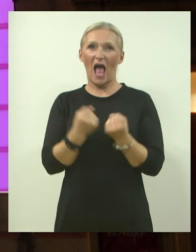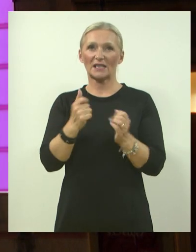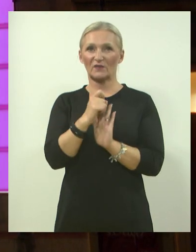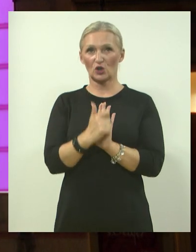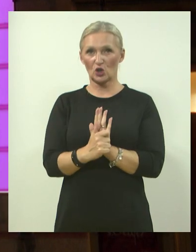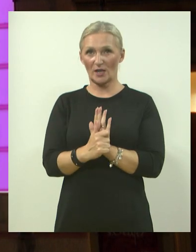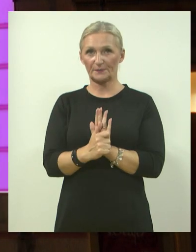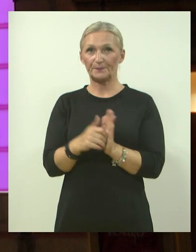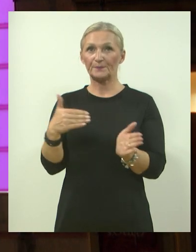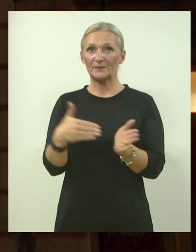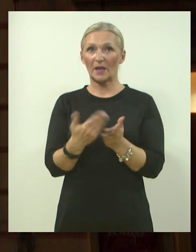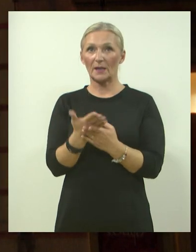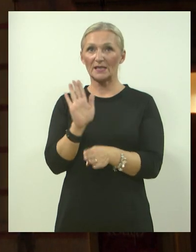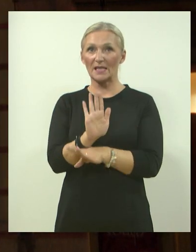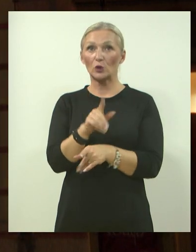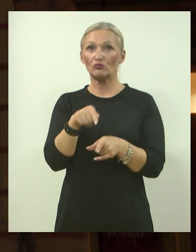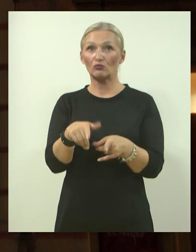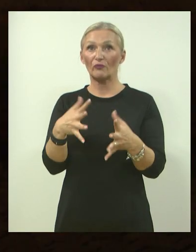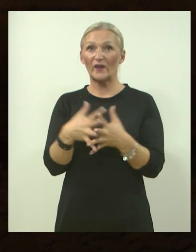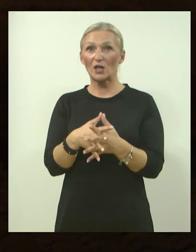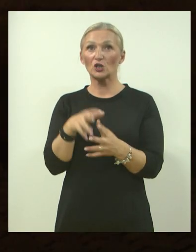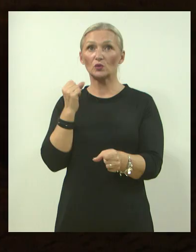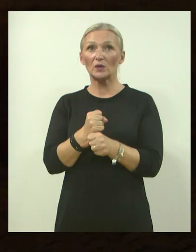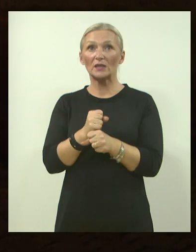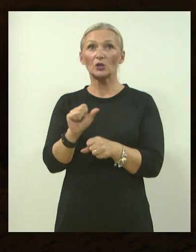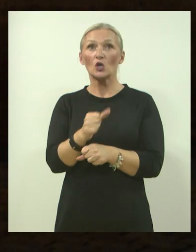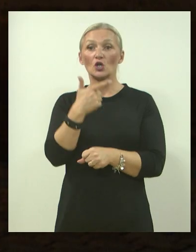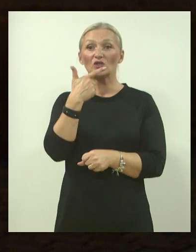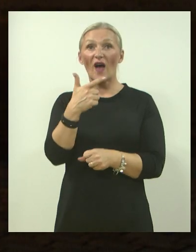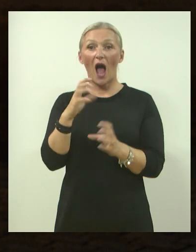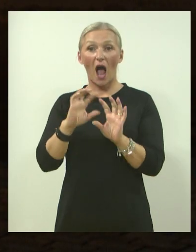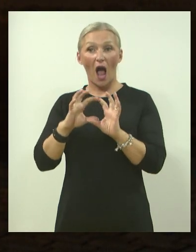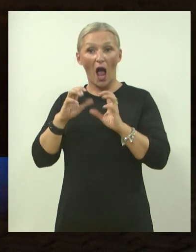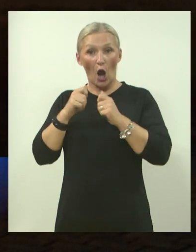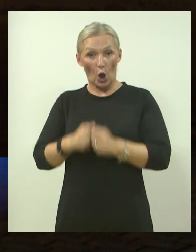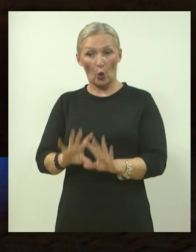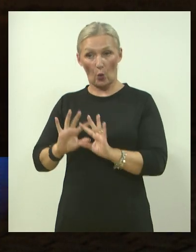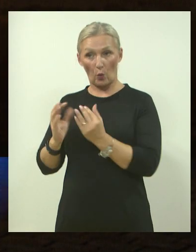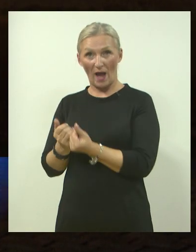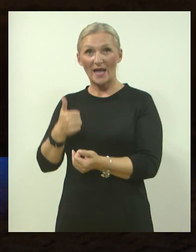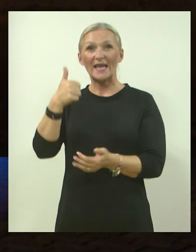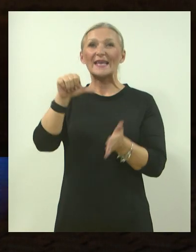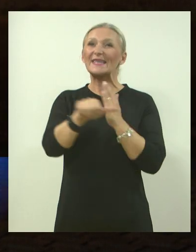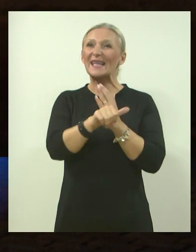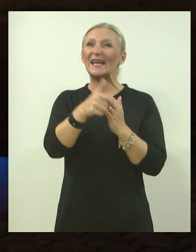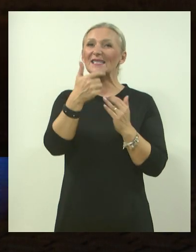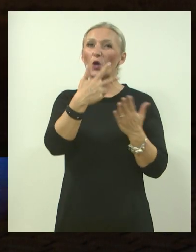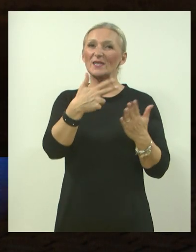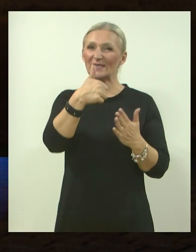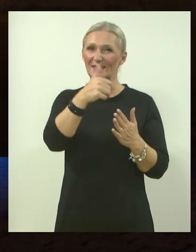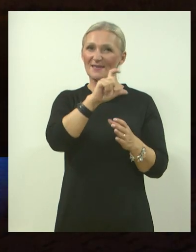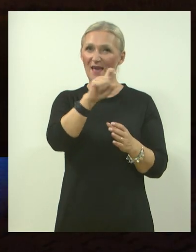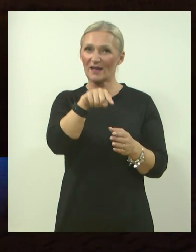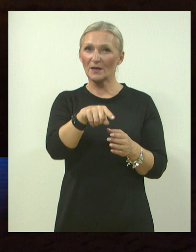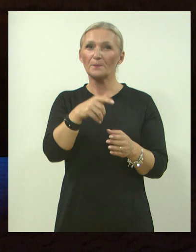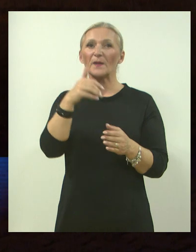član. Treba istaknuti da u Varaždinu dijeluju još dva Rotari kluba, to je Varaždin 1181 i Varaždin Juk,